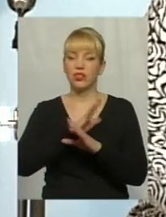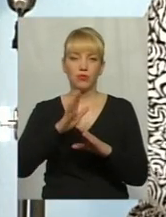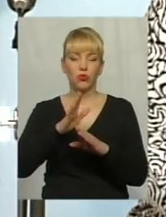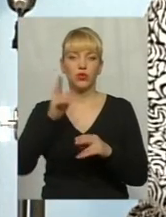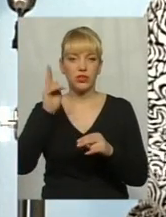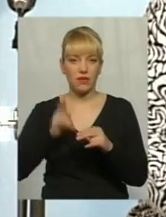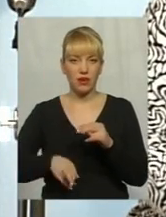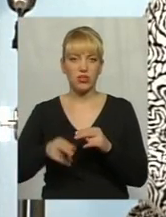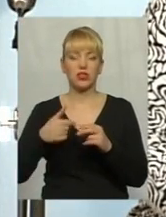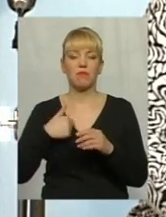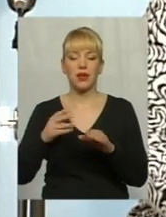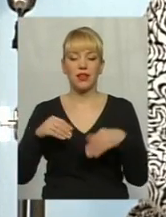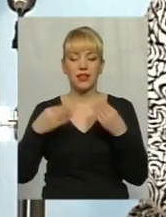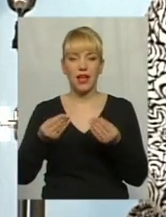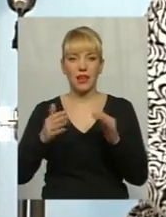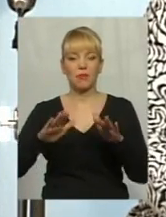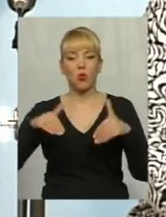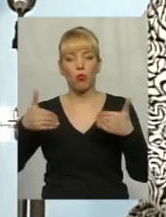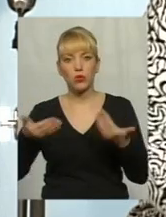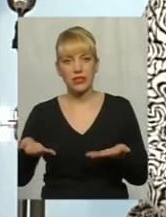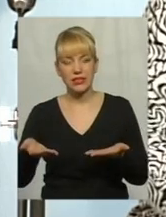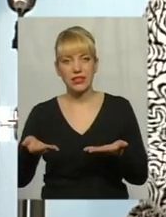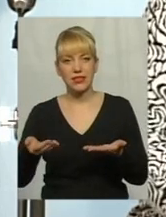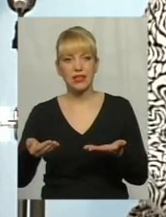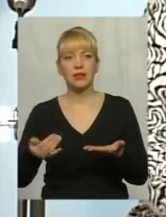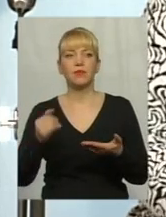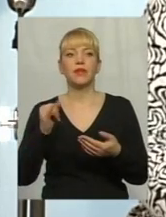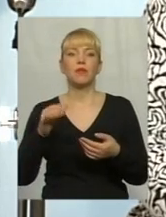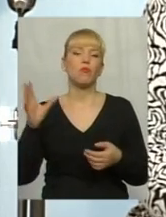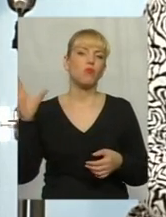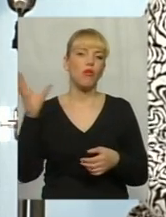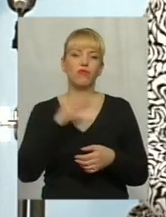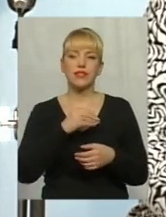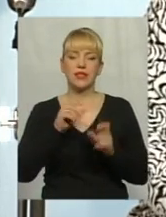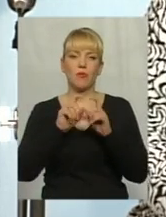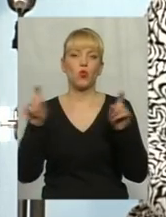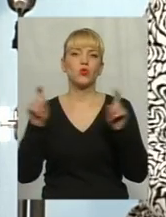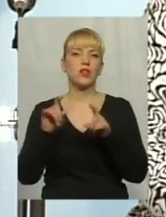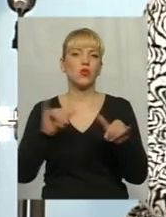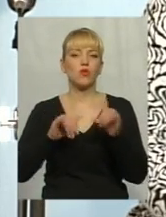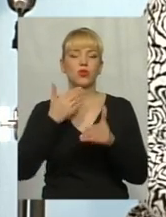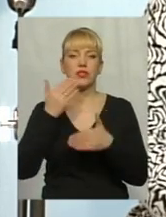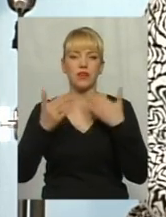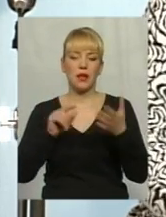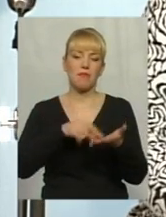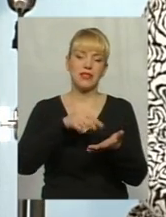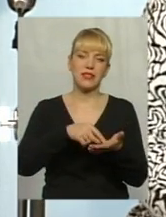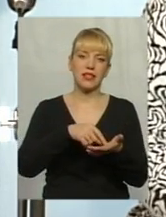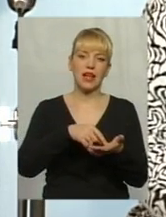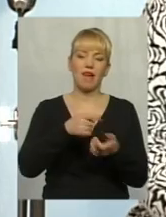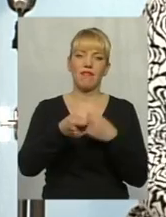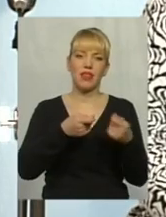ми дали пропозиції і резолюції акції протесту. По цій установі, куди ми зверталися, міську владу, обласну адміністрацію,